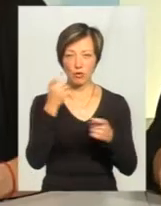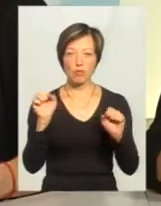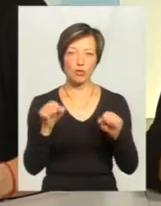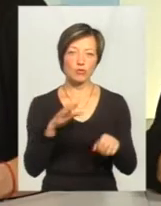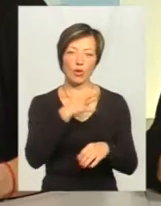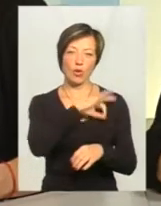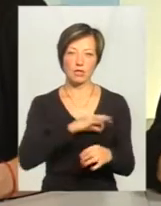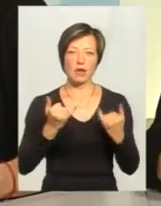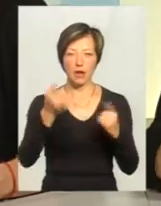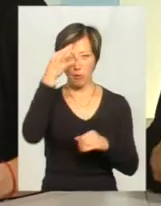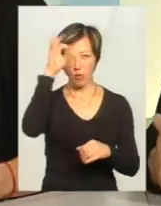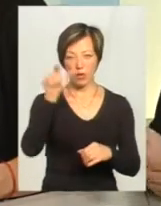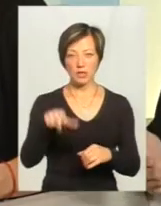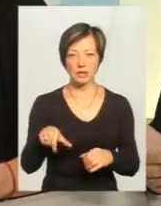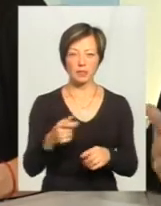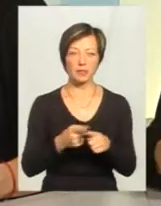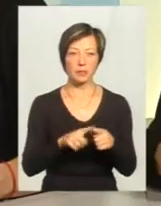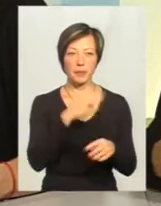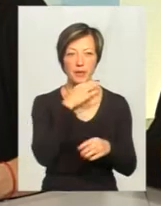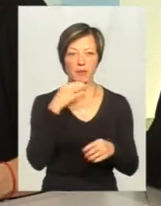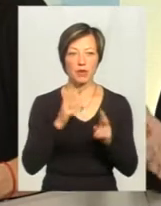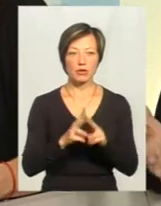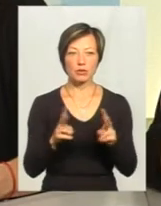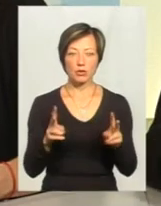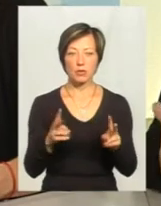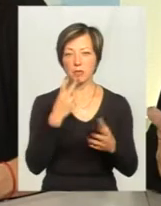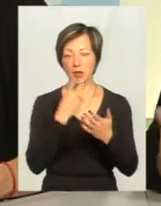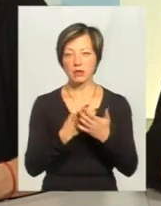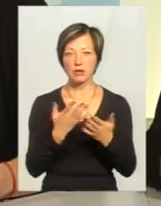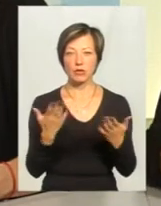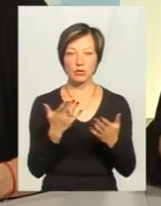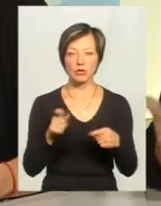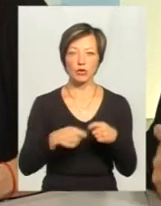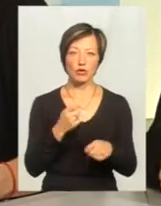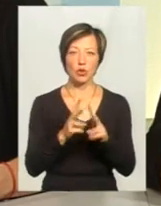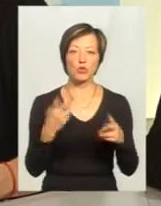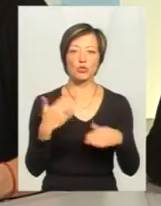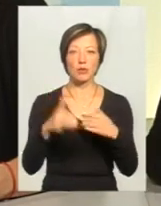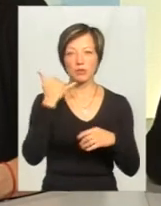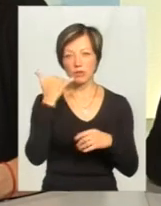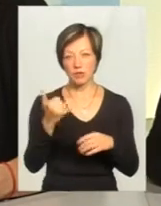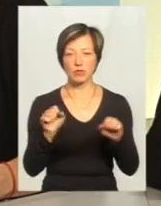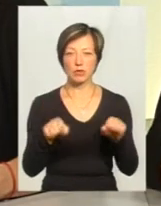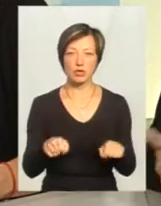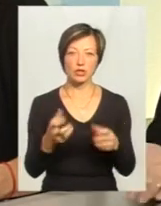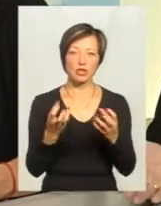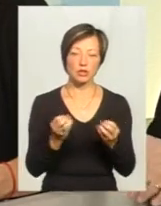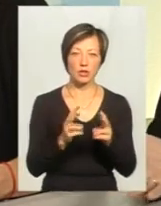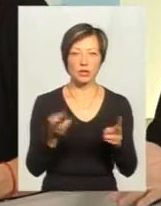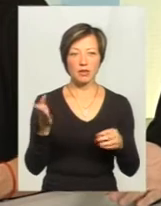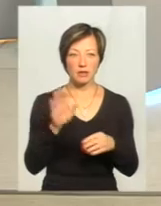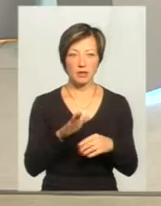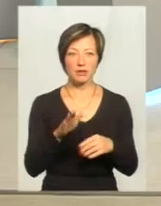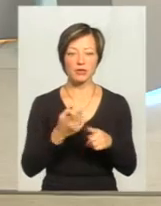може бути корисна для поліцейського. Продовж цього багато хто, якщо бачить якусь протиправлену дію, думаю, що хтось вже позвонив, що хтось може позвонити. Давайте,